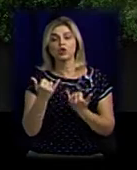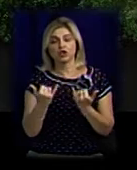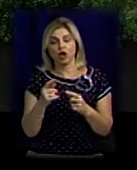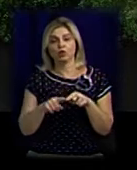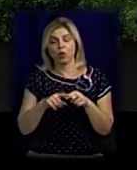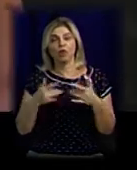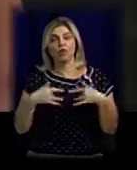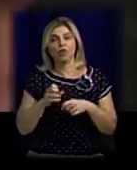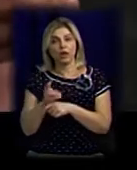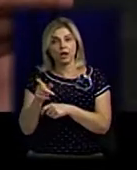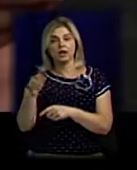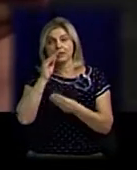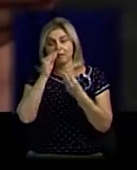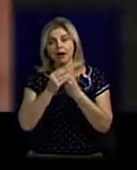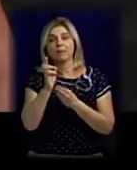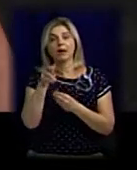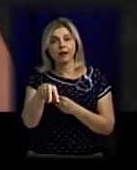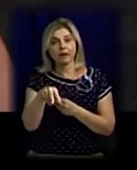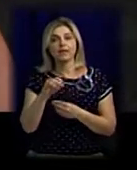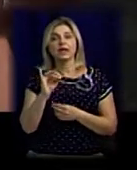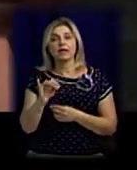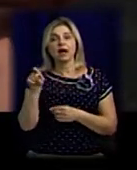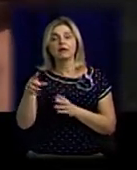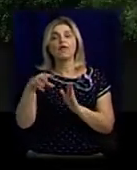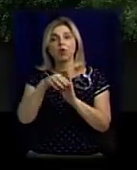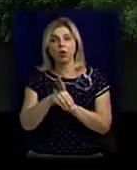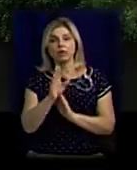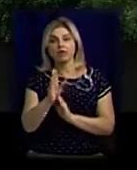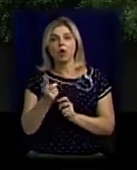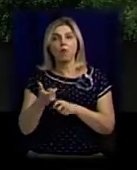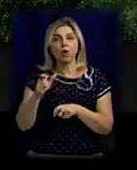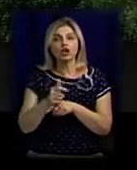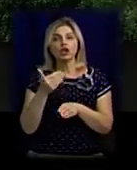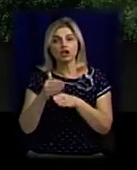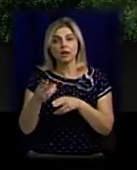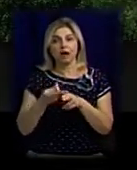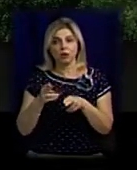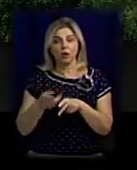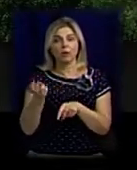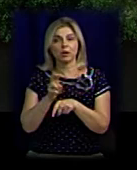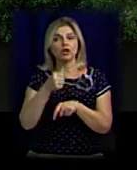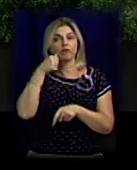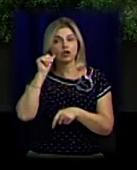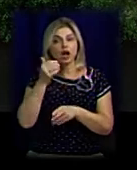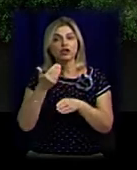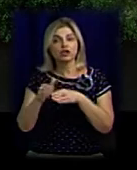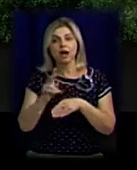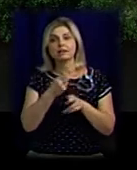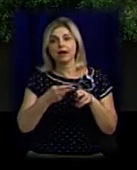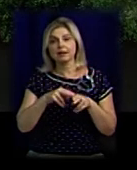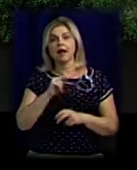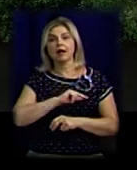Вона заховалась на лікарняному. Логвінова відноситься до тих, більша частина яких прийшла вчора. Частина з них – це працівники